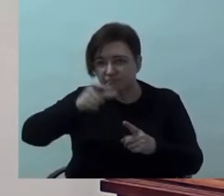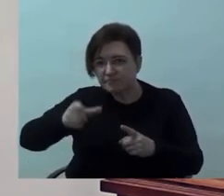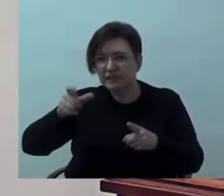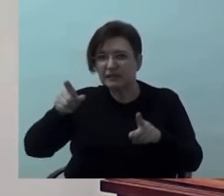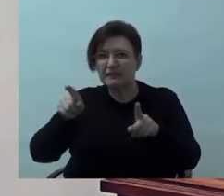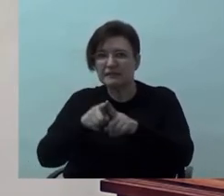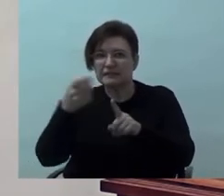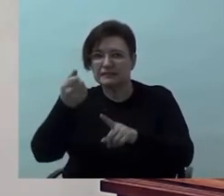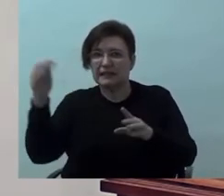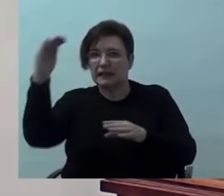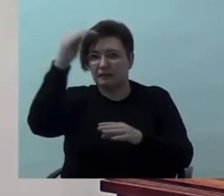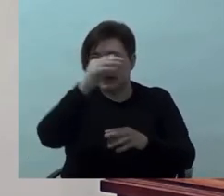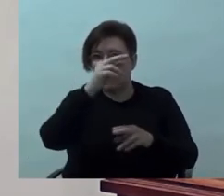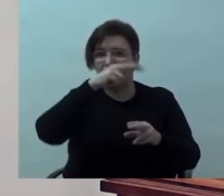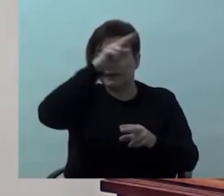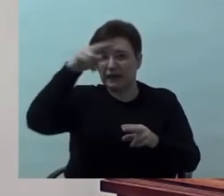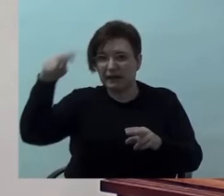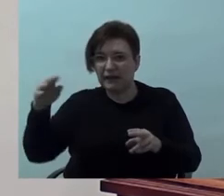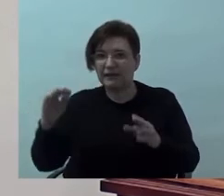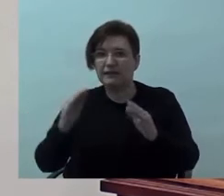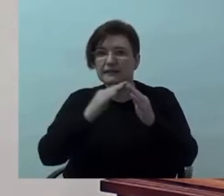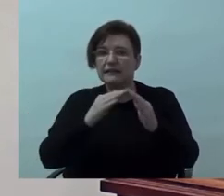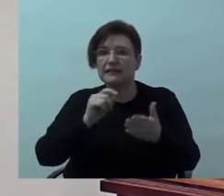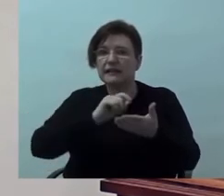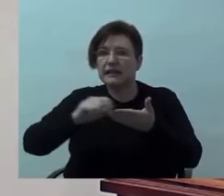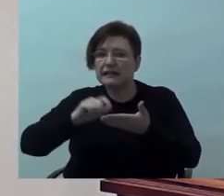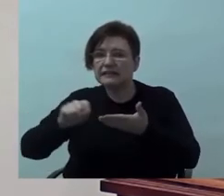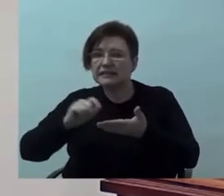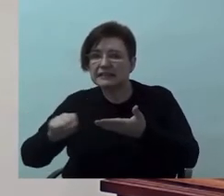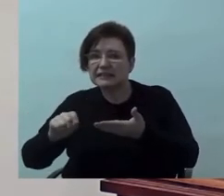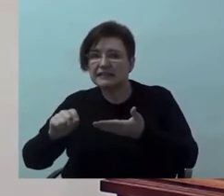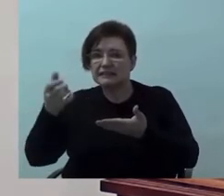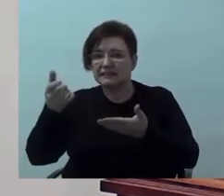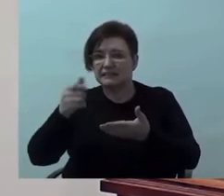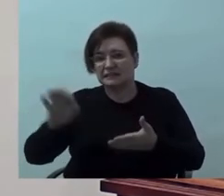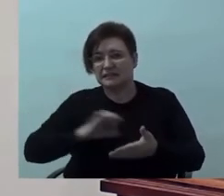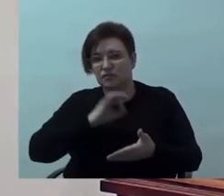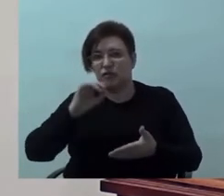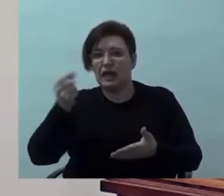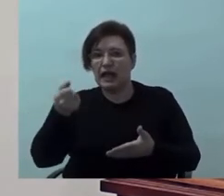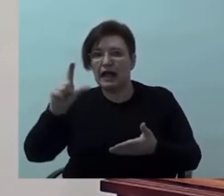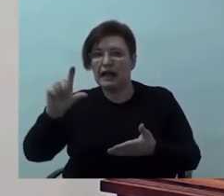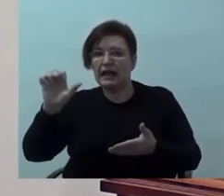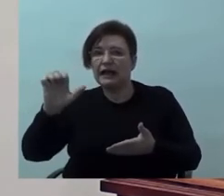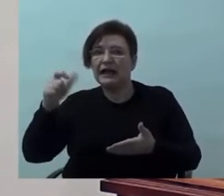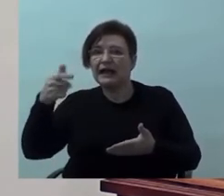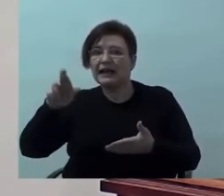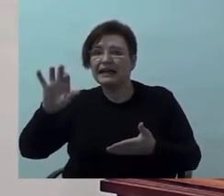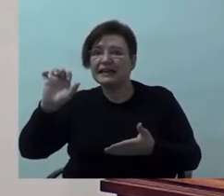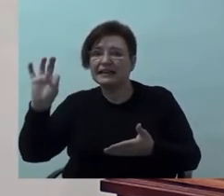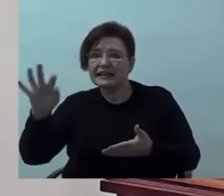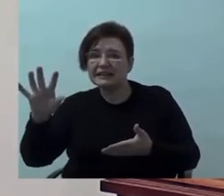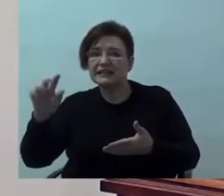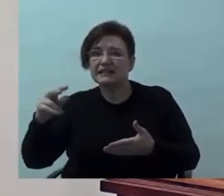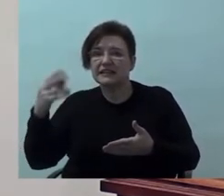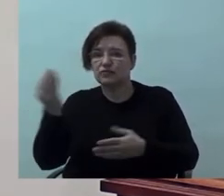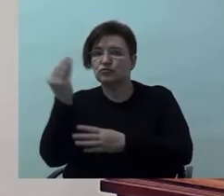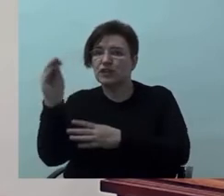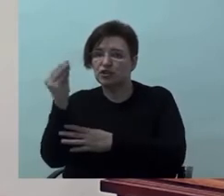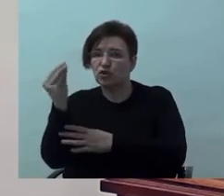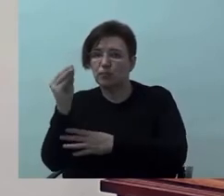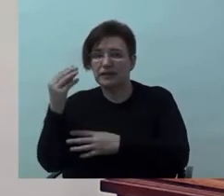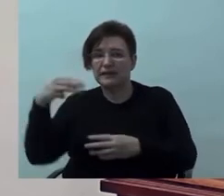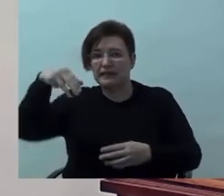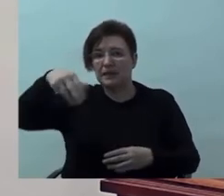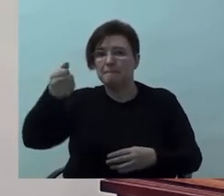lectura íntegra de l'article d'Alba Alegret, que va treure aquesta mateixa setmana, que és una jove del Pallars, que es va publicar ahir al Pallars Digital.